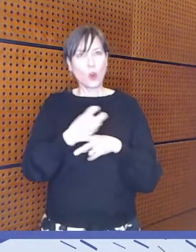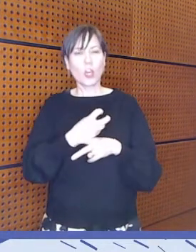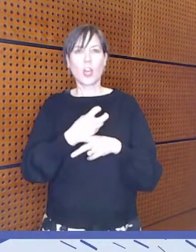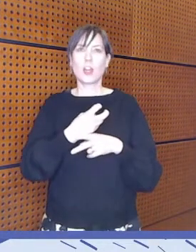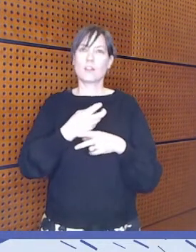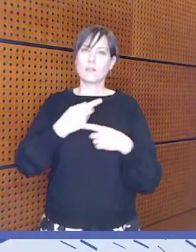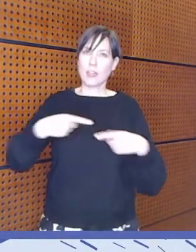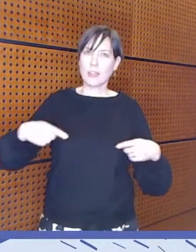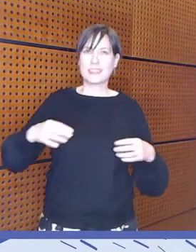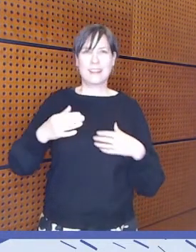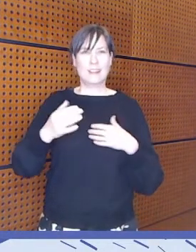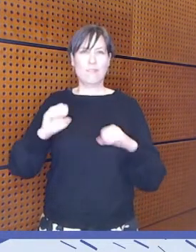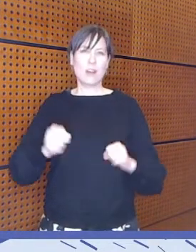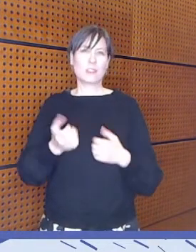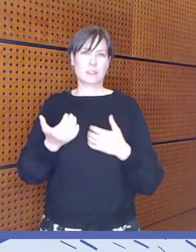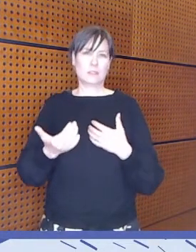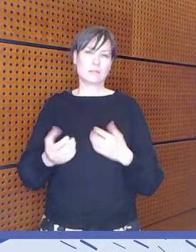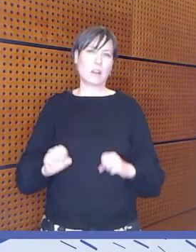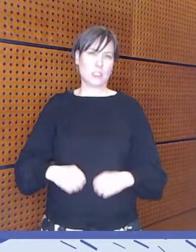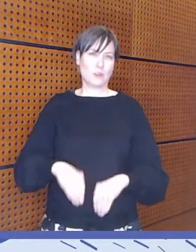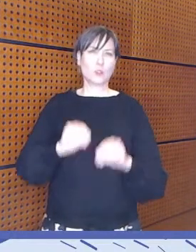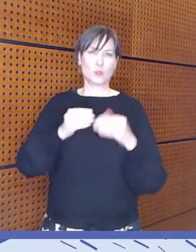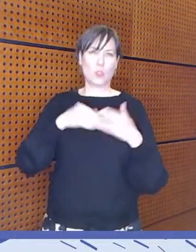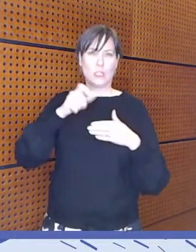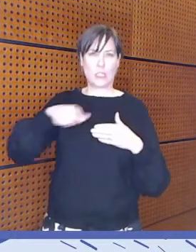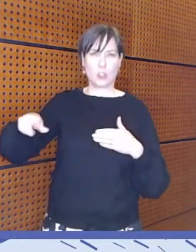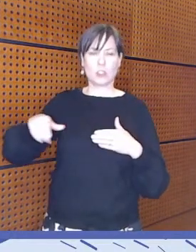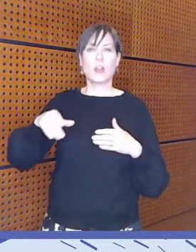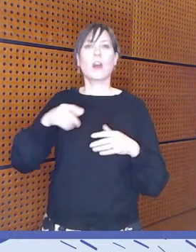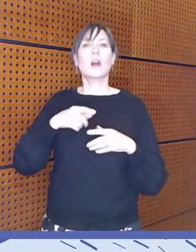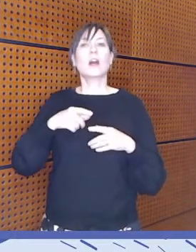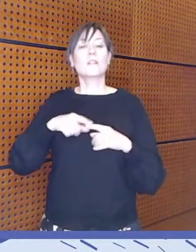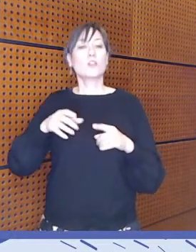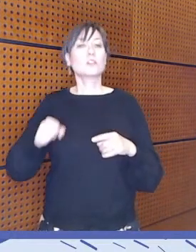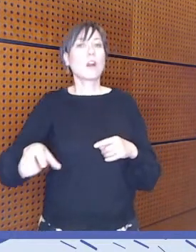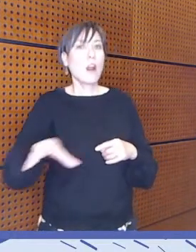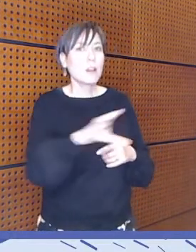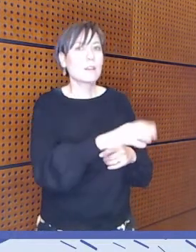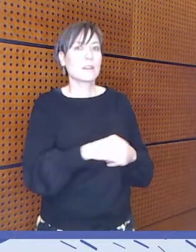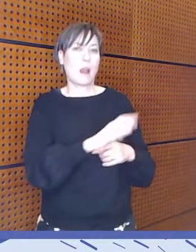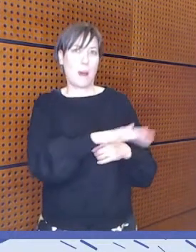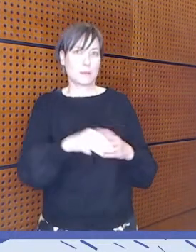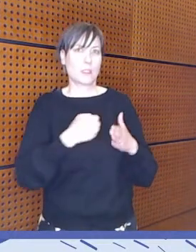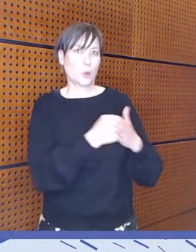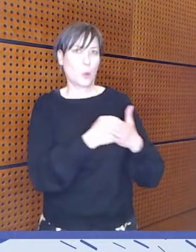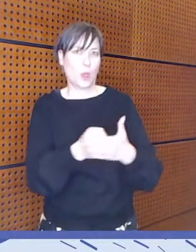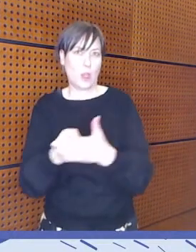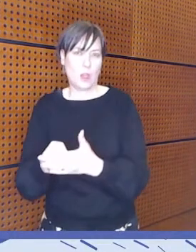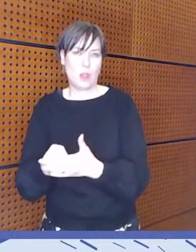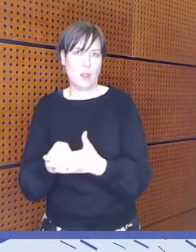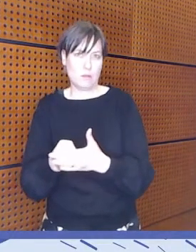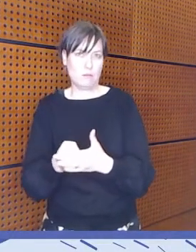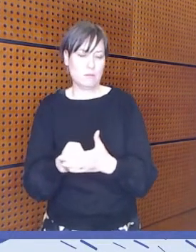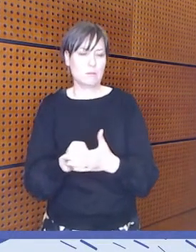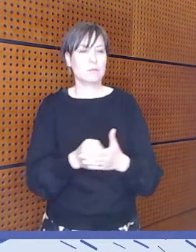varhaiskasvatuksen henkilöstöltä. Että me voidaan tukea kaikkia lapsia varhaiskasvatuksesta lähtien.